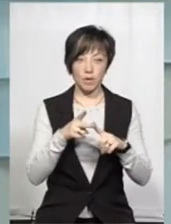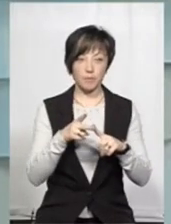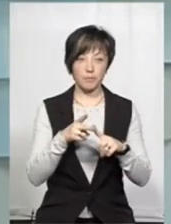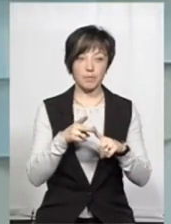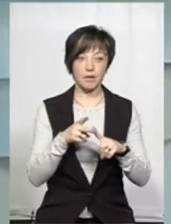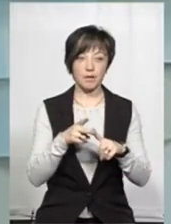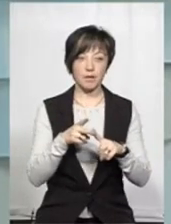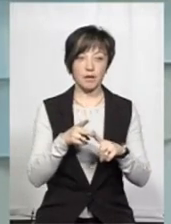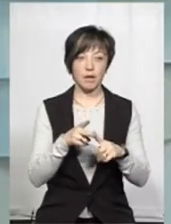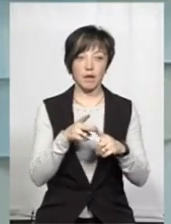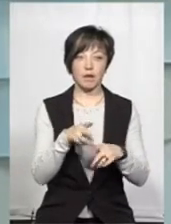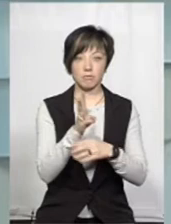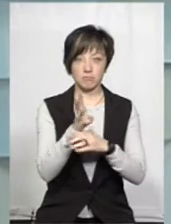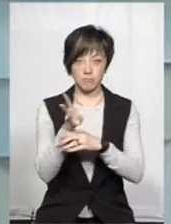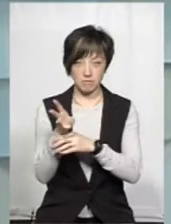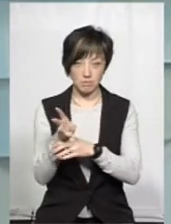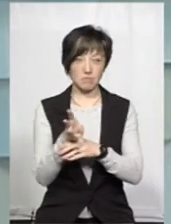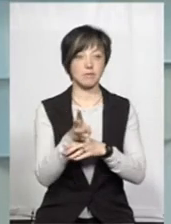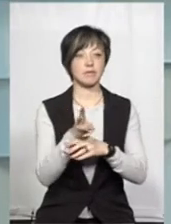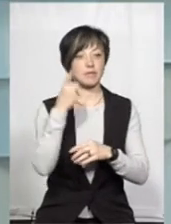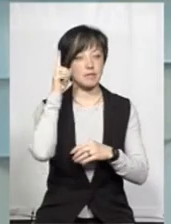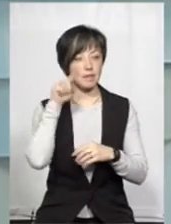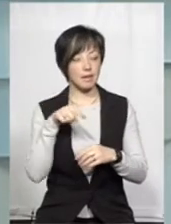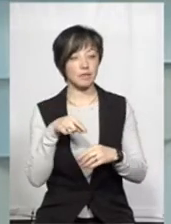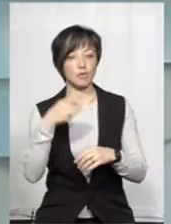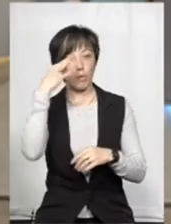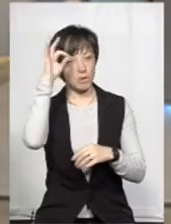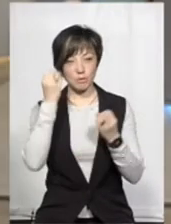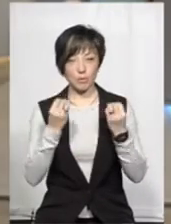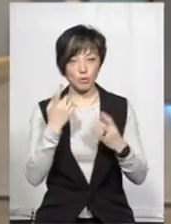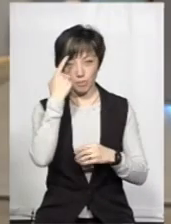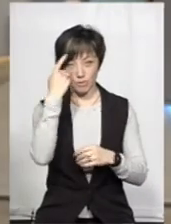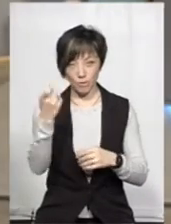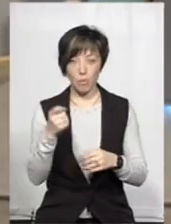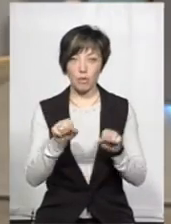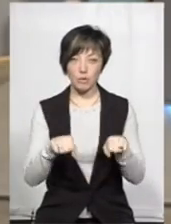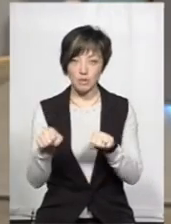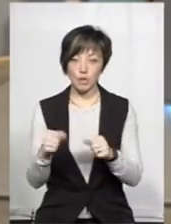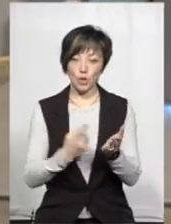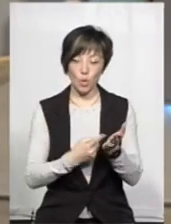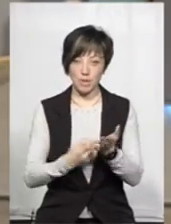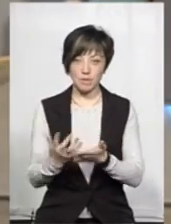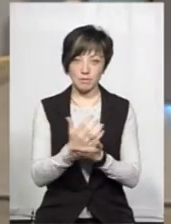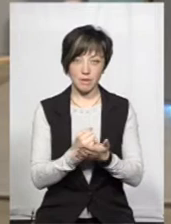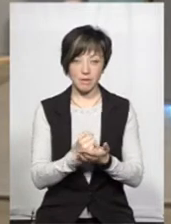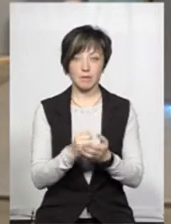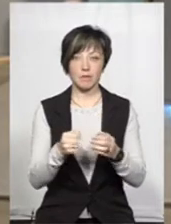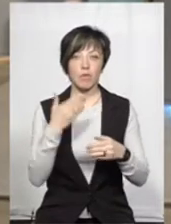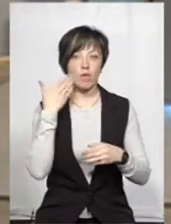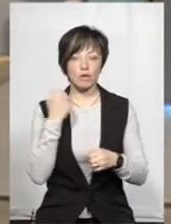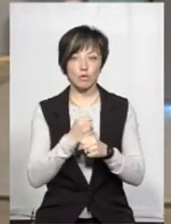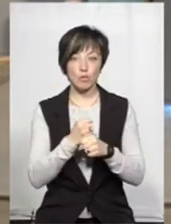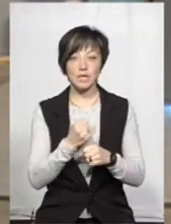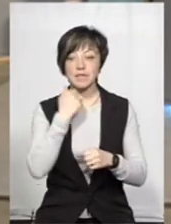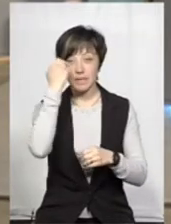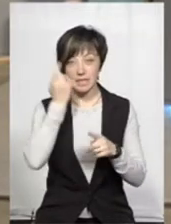на безпечній відстані документувала, тому що вони вже знали, що поліцію не просто треба повідомити, а по можливості якісь докази зберегти, так, які полегшать